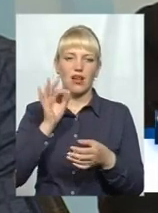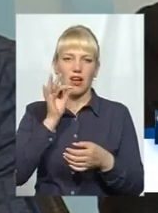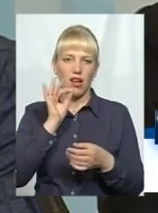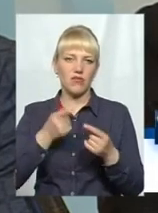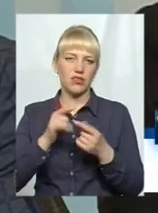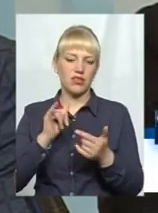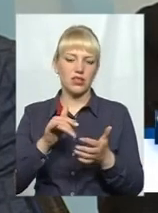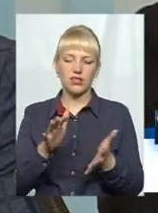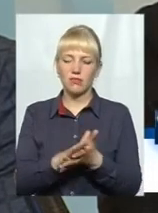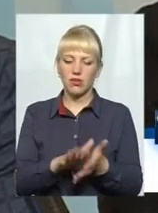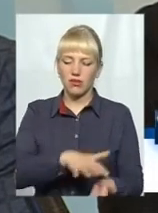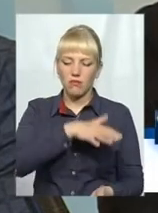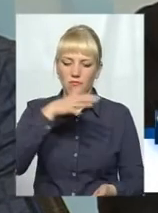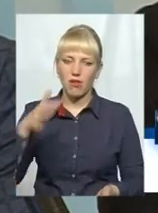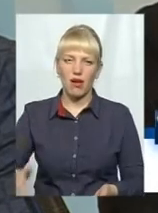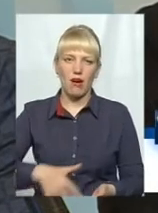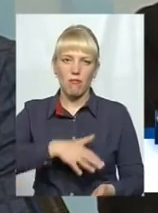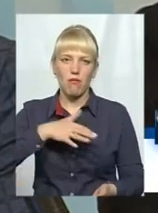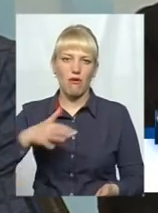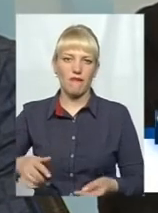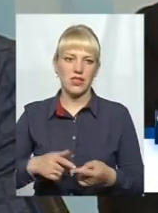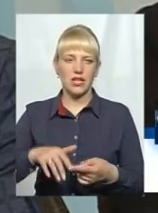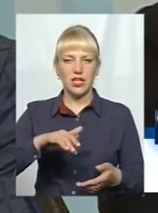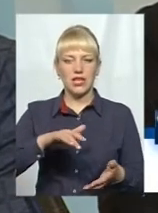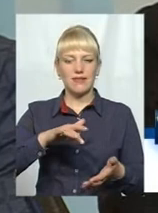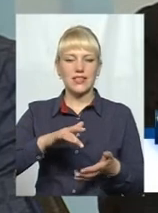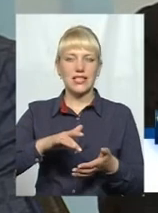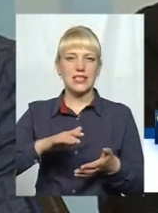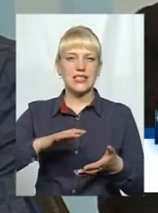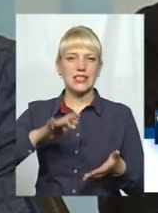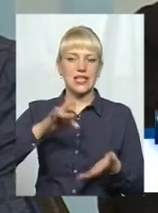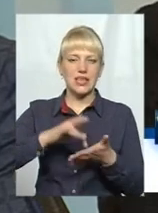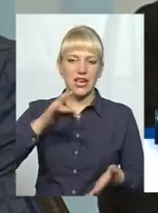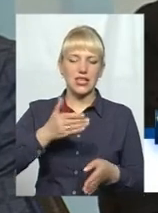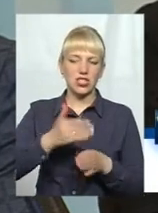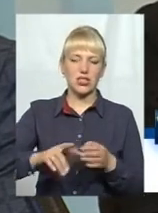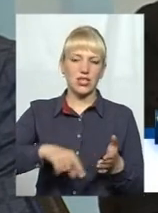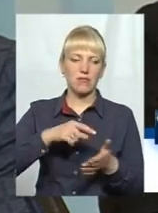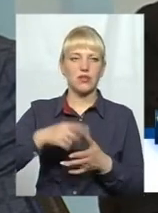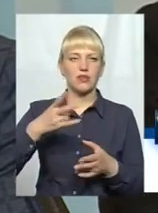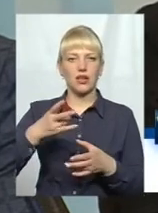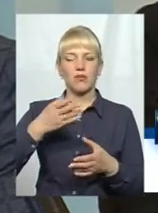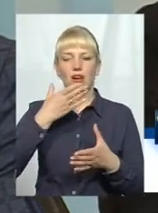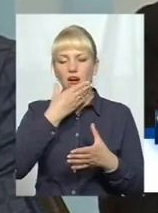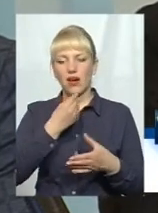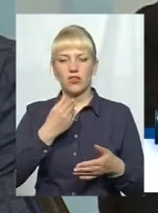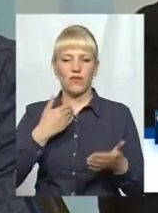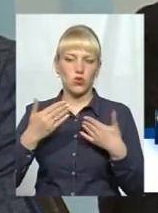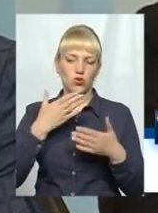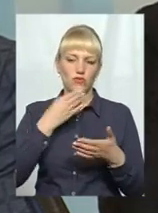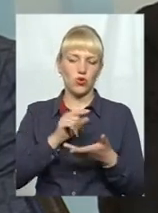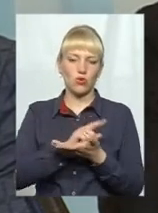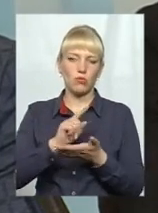дійсно від них бувають переповнені часто в центральній стані міста, і все-таки треба досить краще ставитися до своїх обов'язків, і